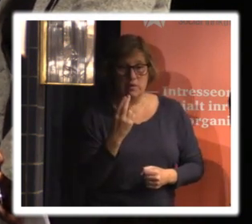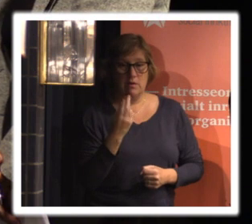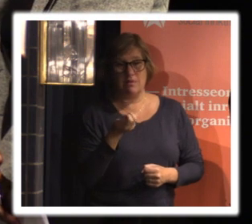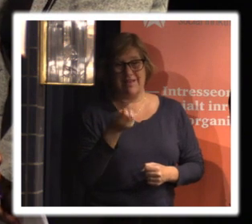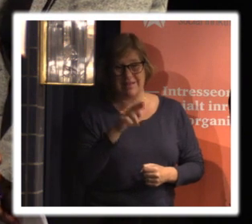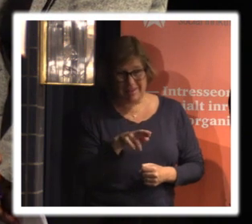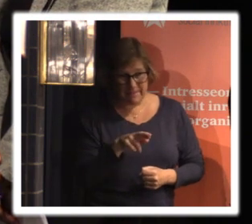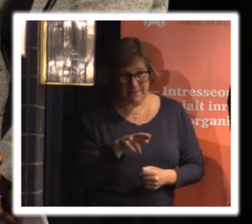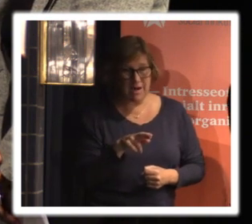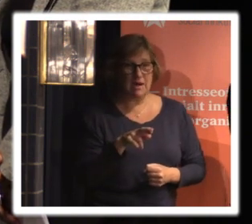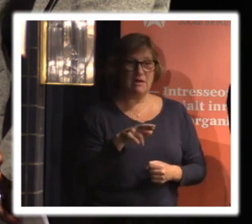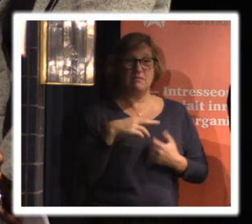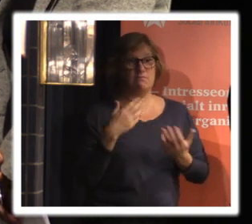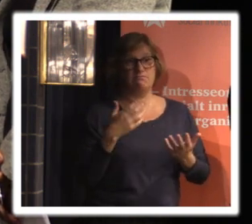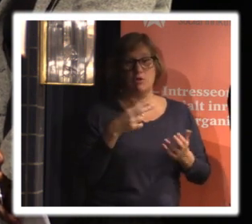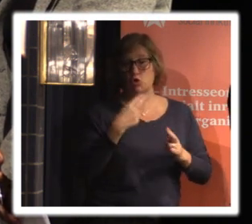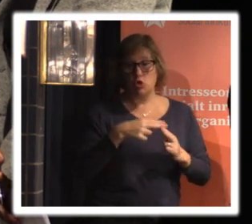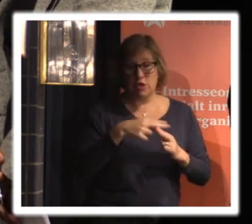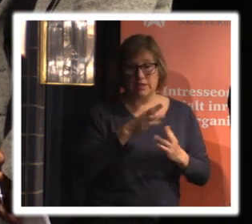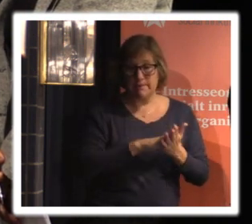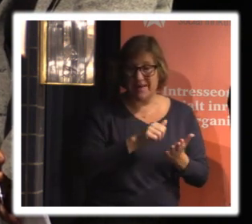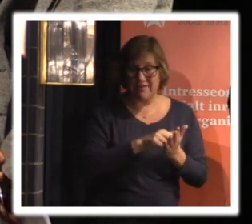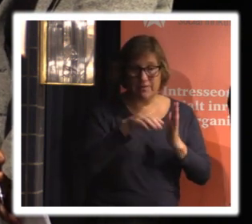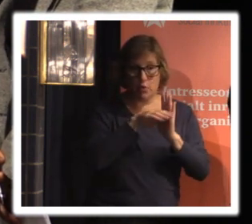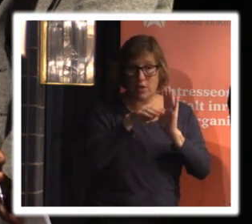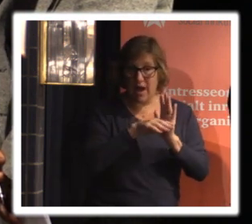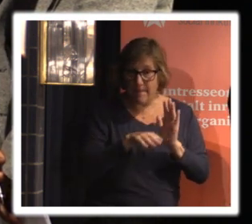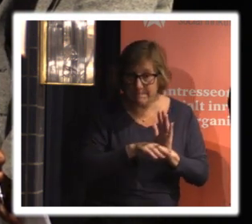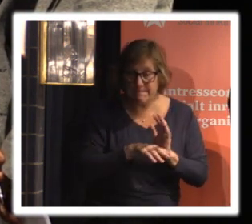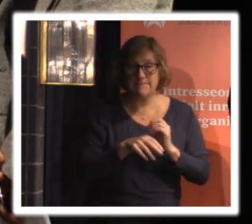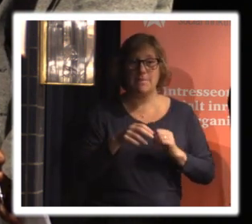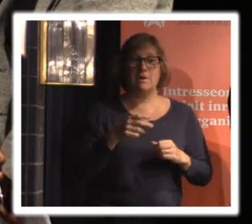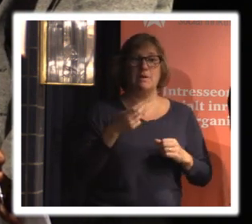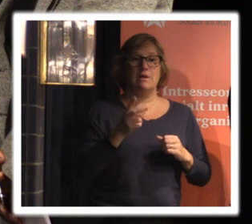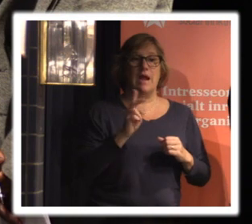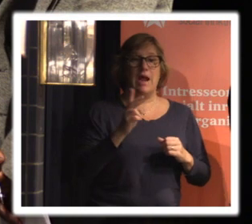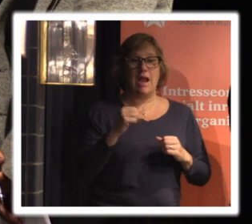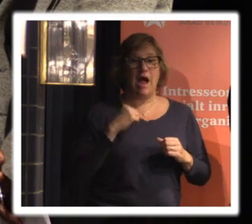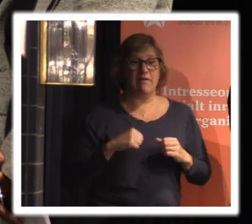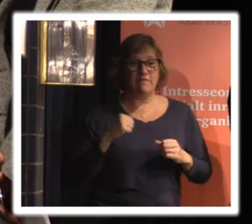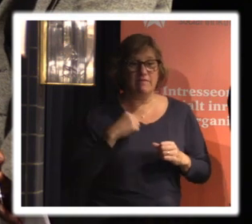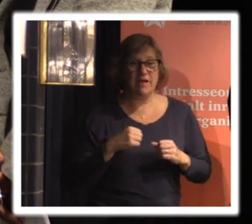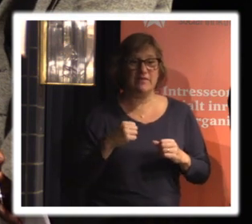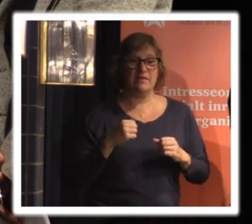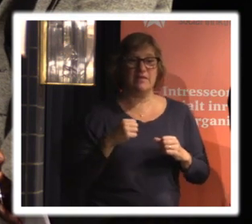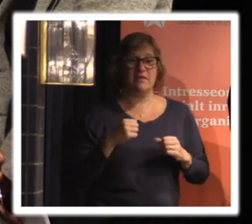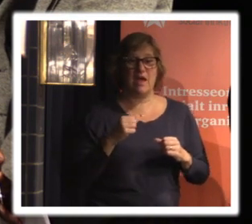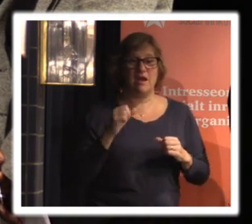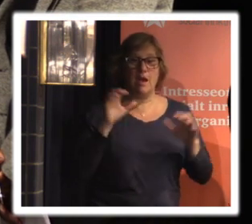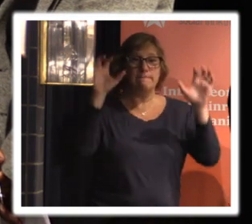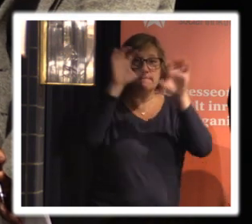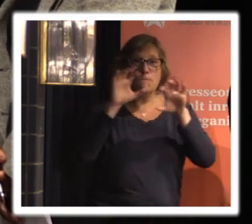exempel på det är av sådana här nyhetsbrevsprogram kanske eller att man använder en sån här en